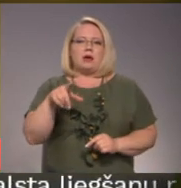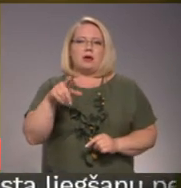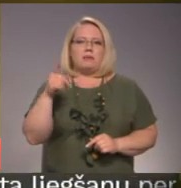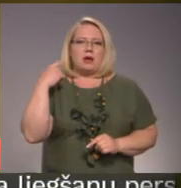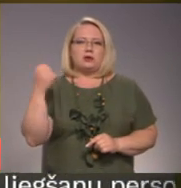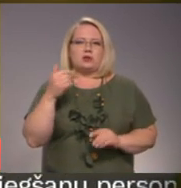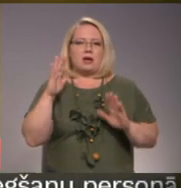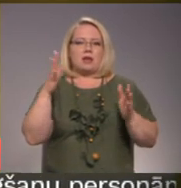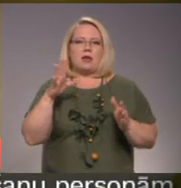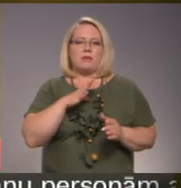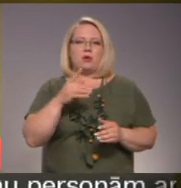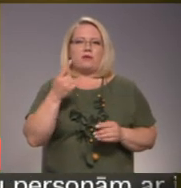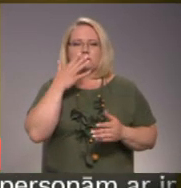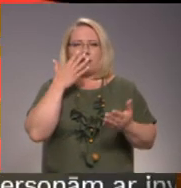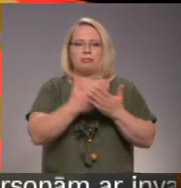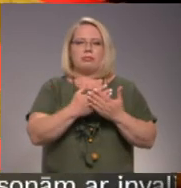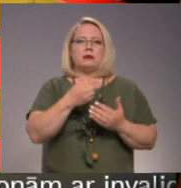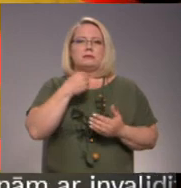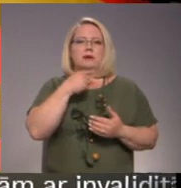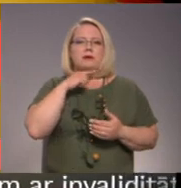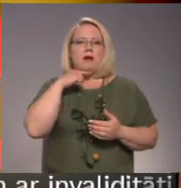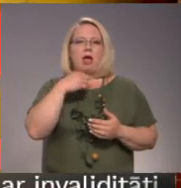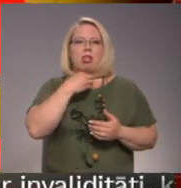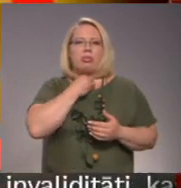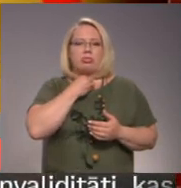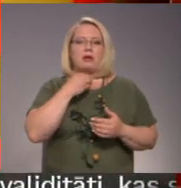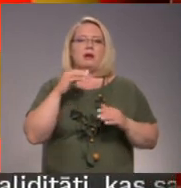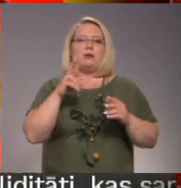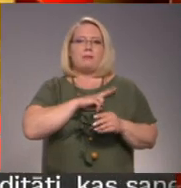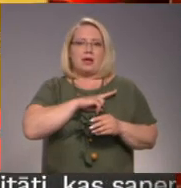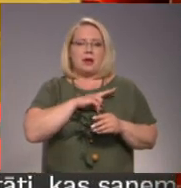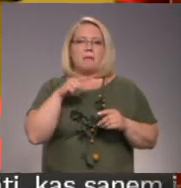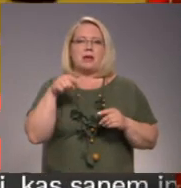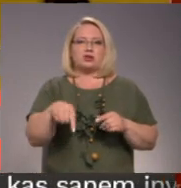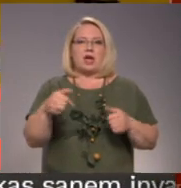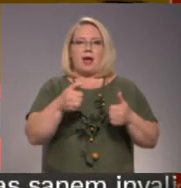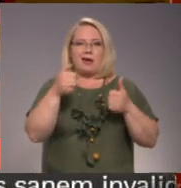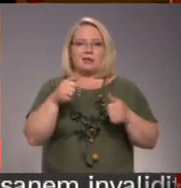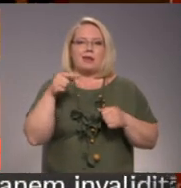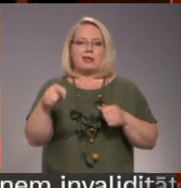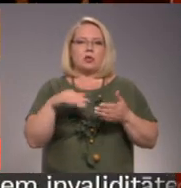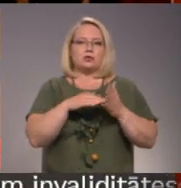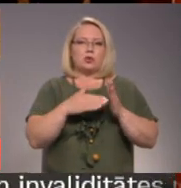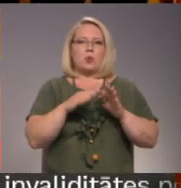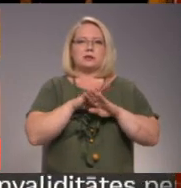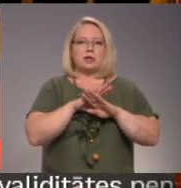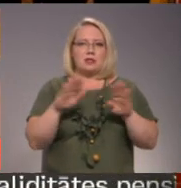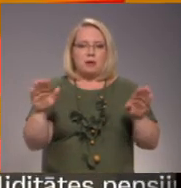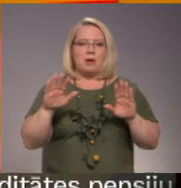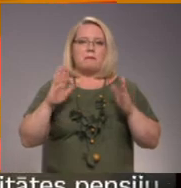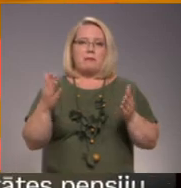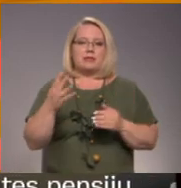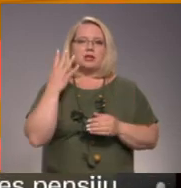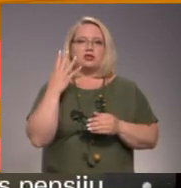aizrījies ar gaļu pie svētku gauda. Šajā gadā šādu traģisku epizodu nebija, tomēr 4 izsaukums